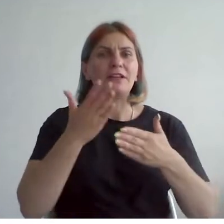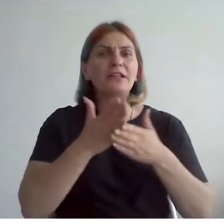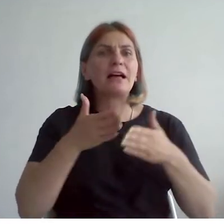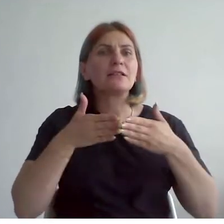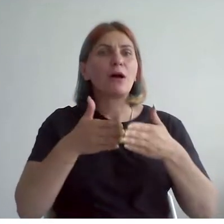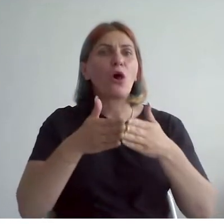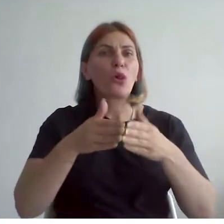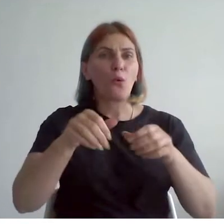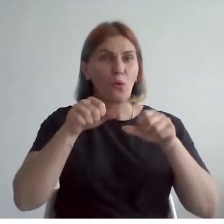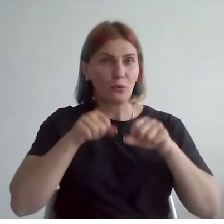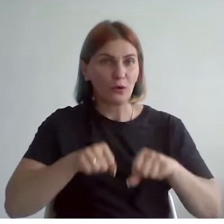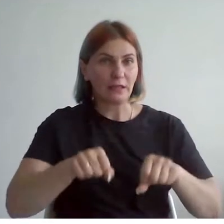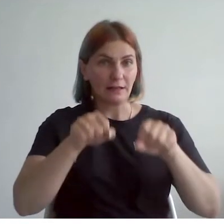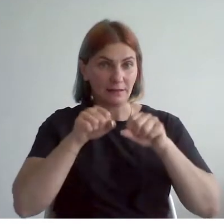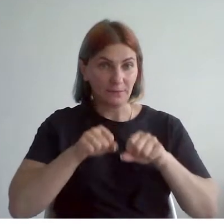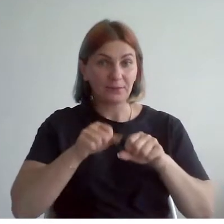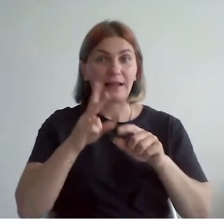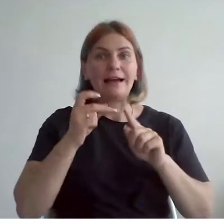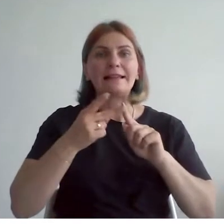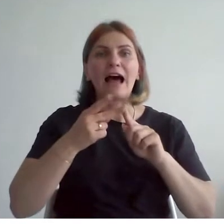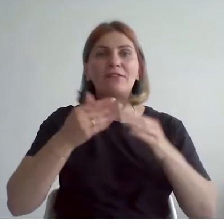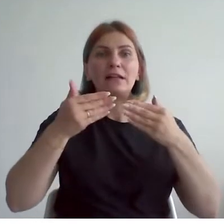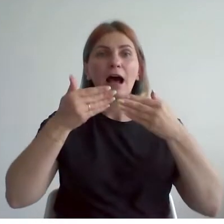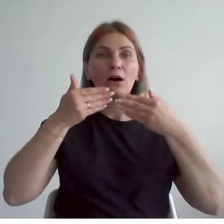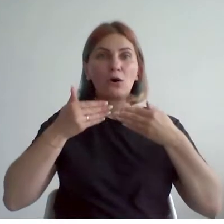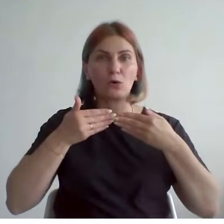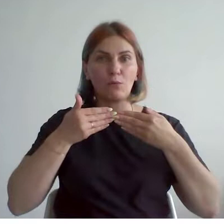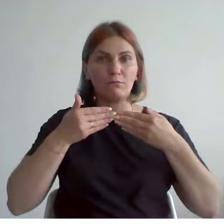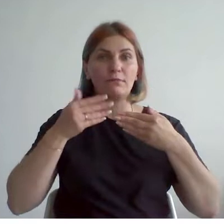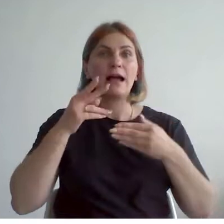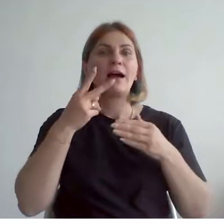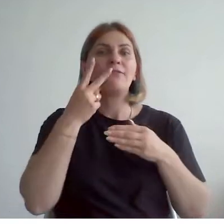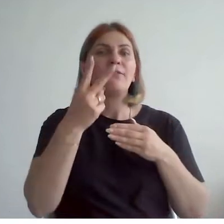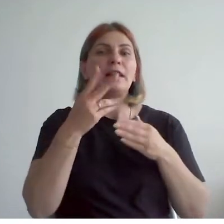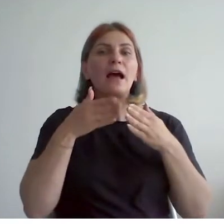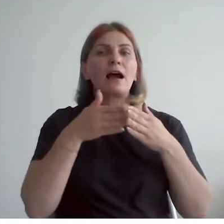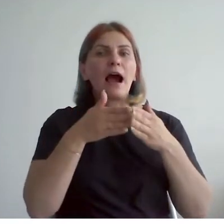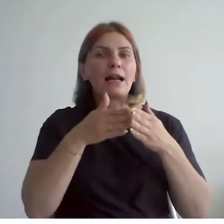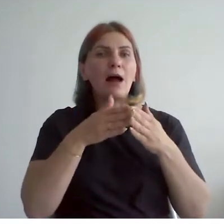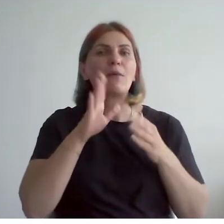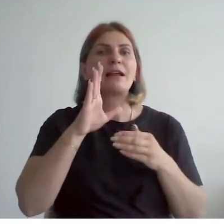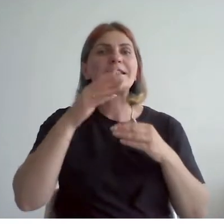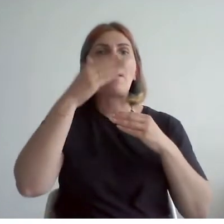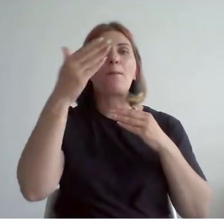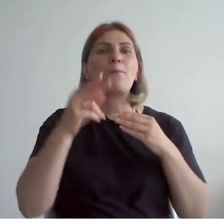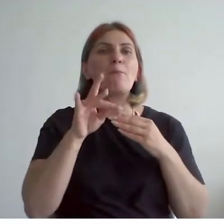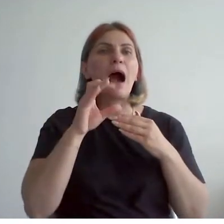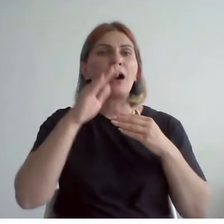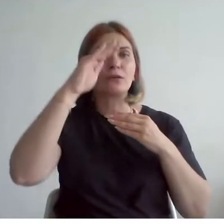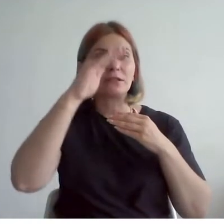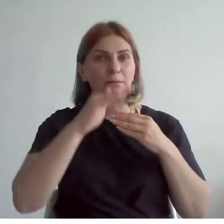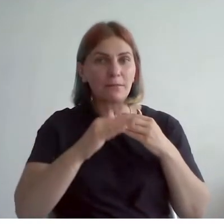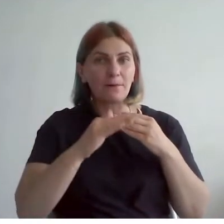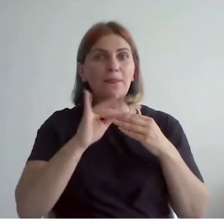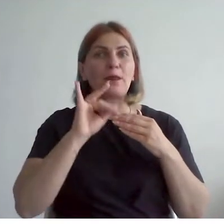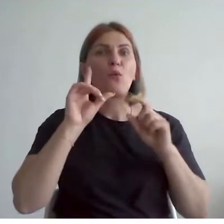веслами, на втором плане корабли с опущенными парусами и мачтами, уходящими в небо